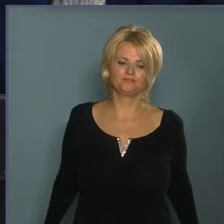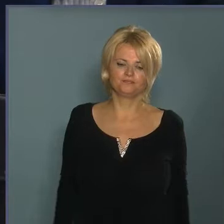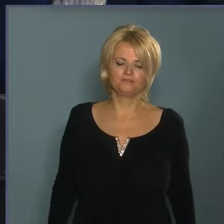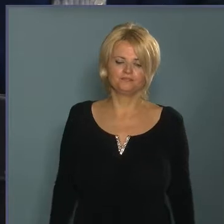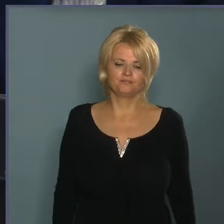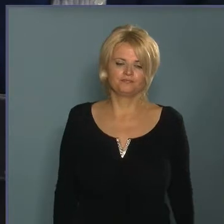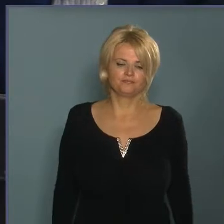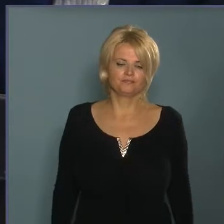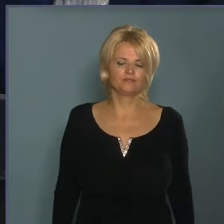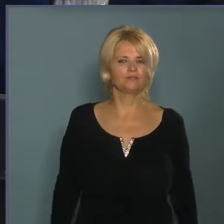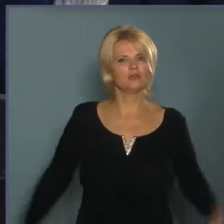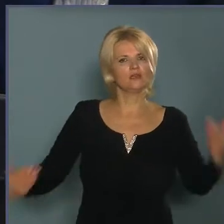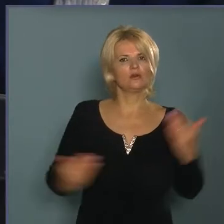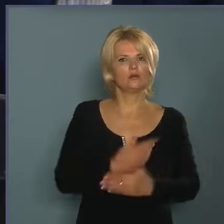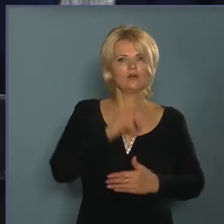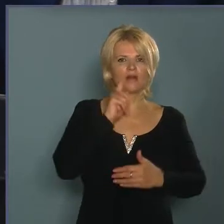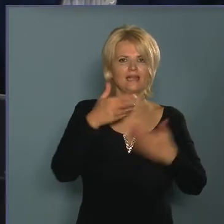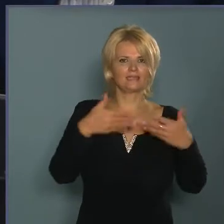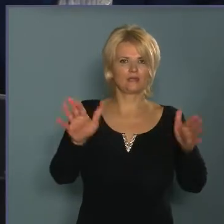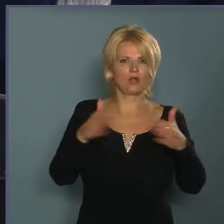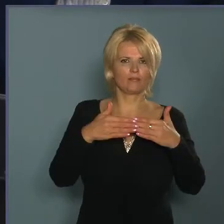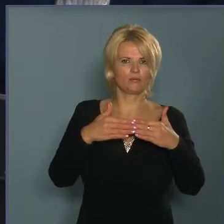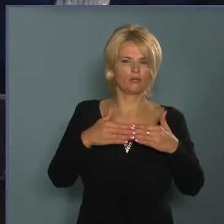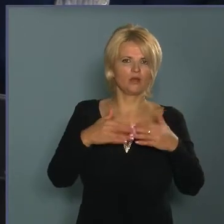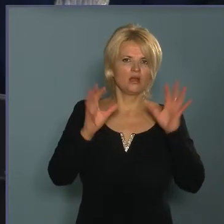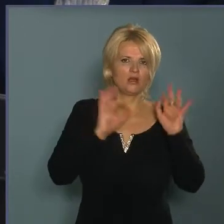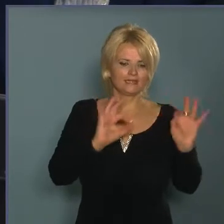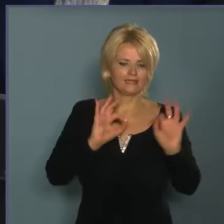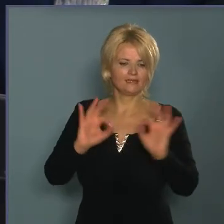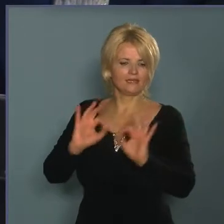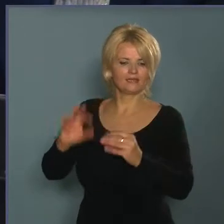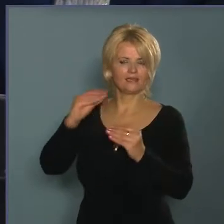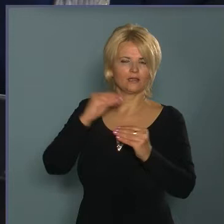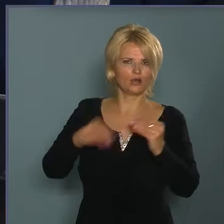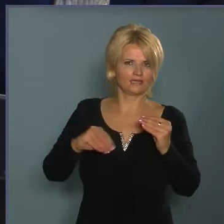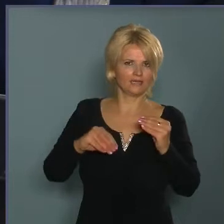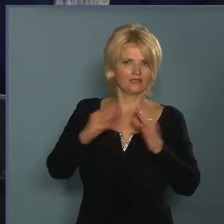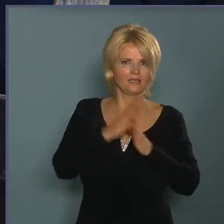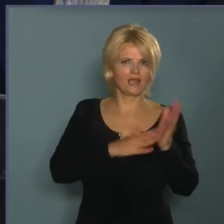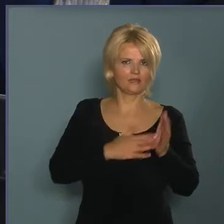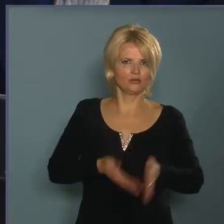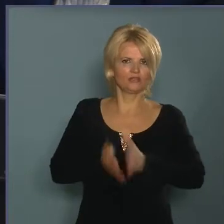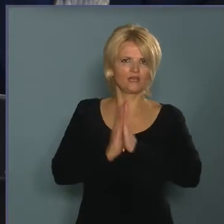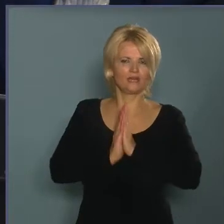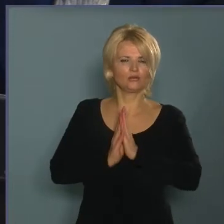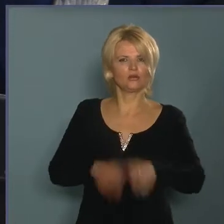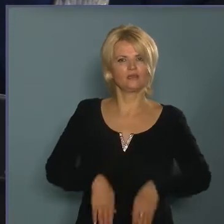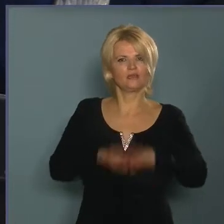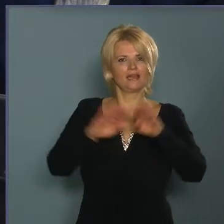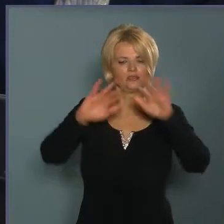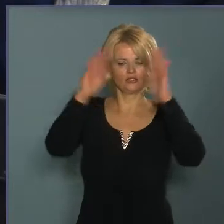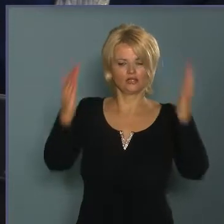is ismét lesz egy kapu. Egyébként az intézkedést azért kezdeményeztük és kértük a társasház